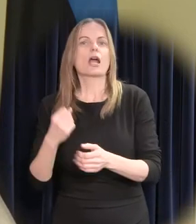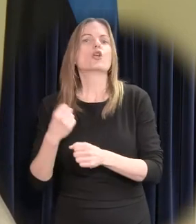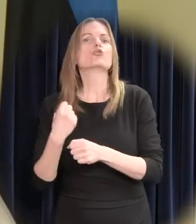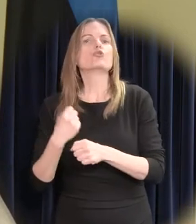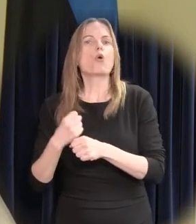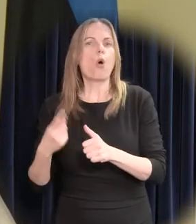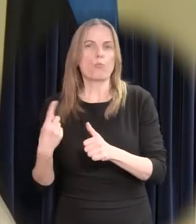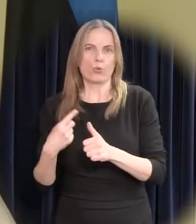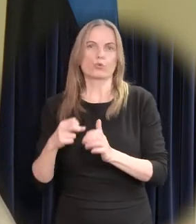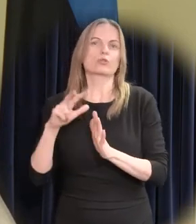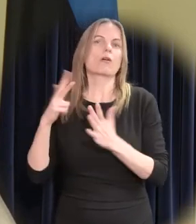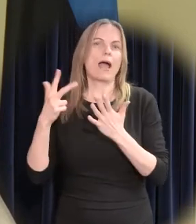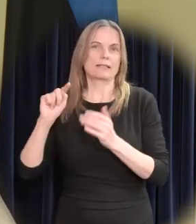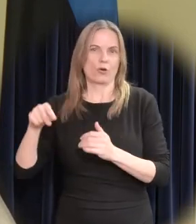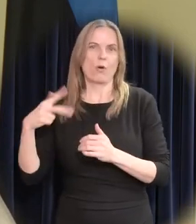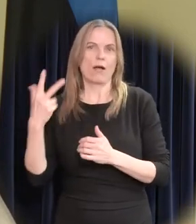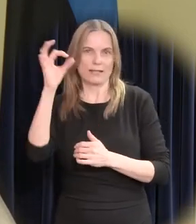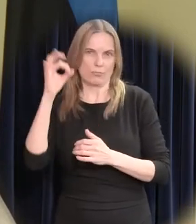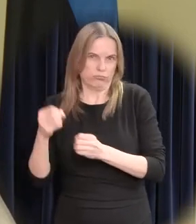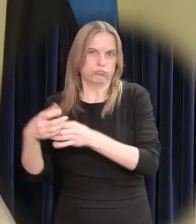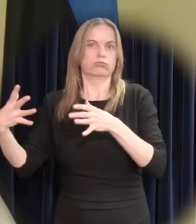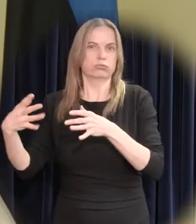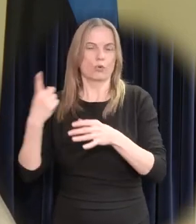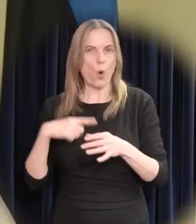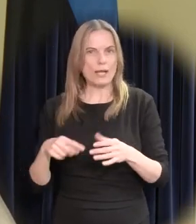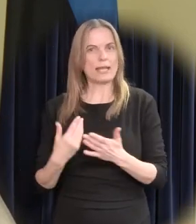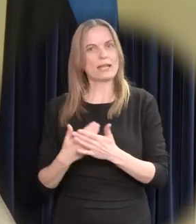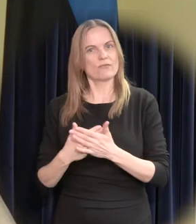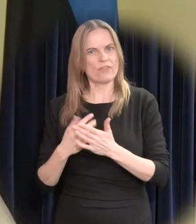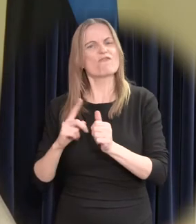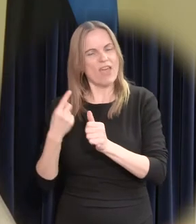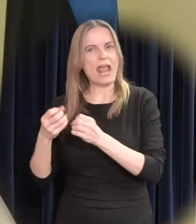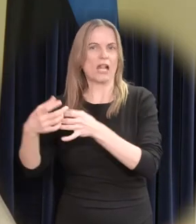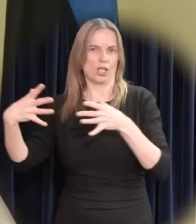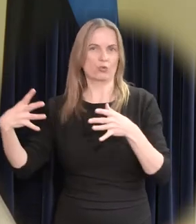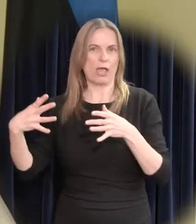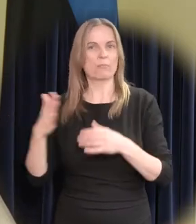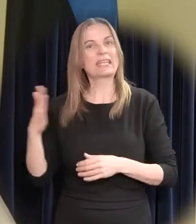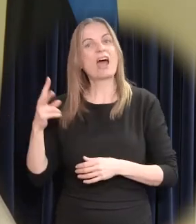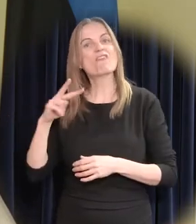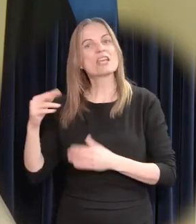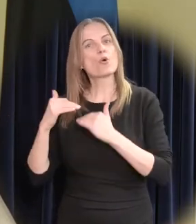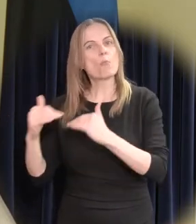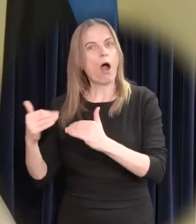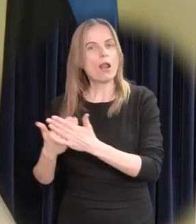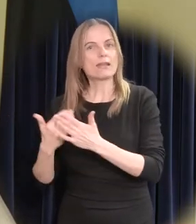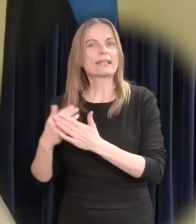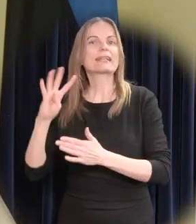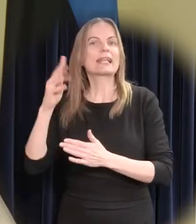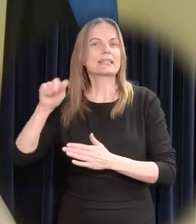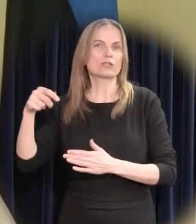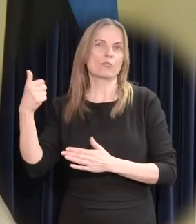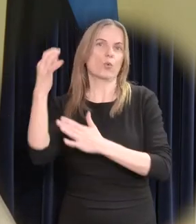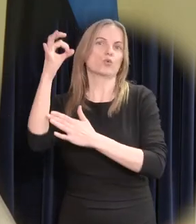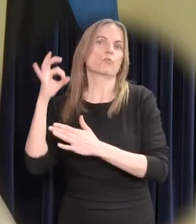tõuseb veelgi. Mõnes piirkonnas, nagu Ida-Virumaal, on tööpuudus tõusnud 14,6%. Vaimse